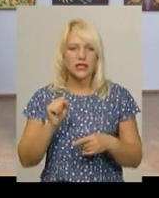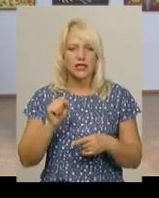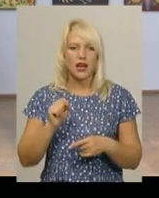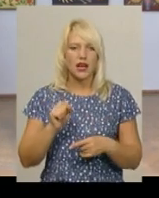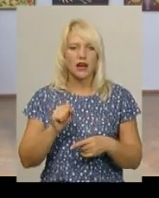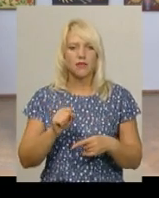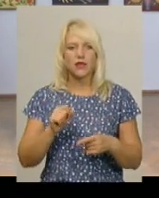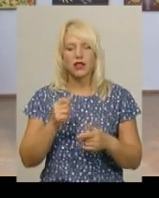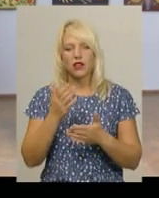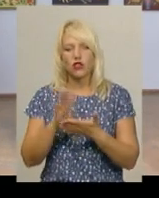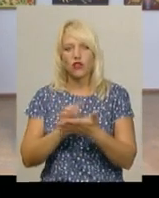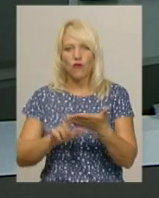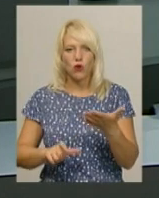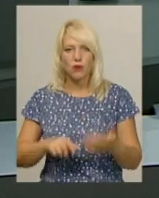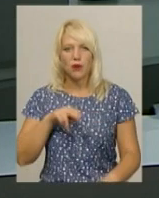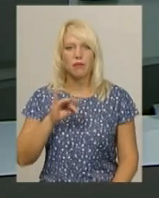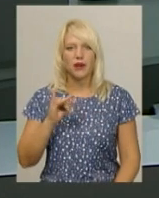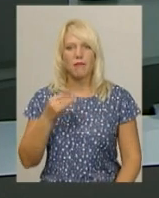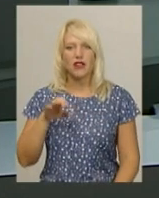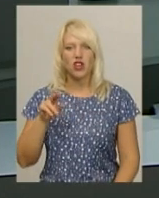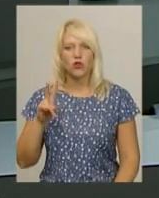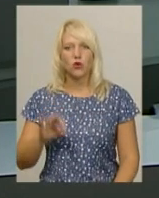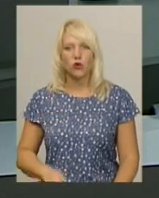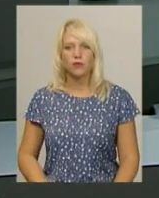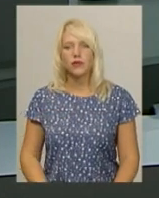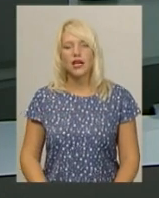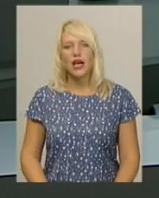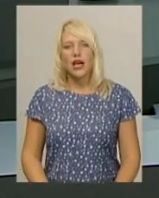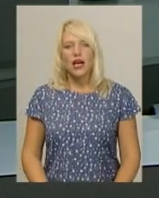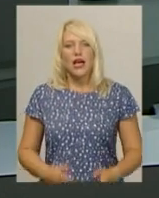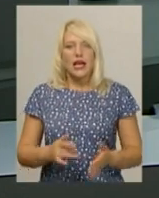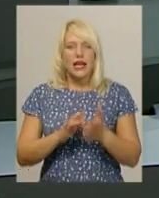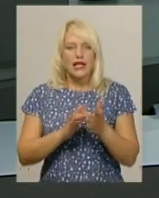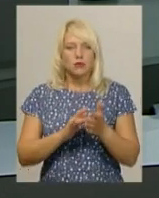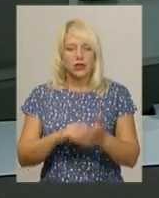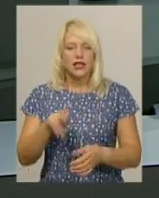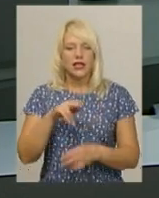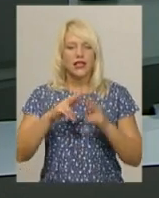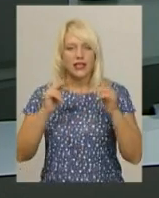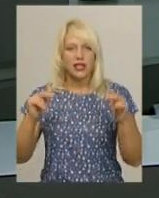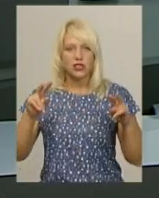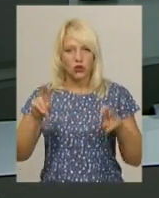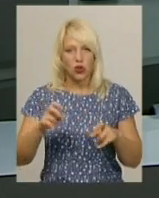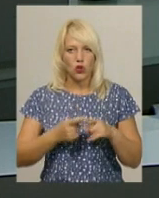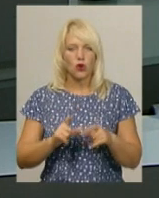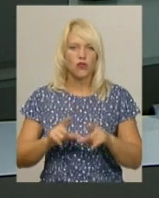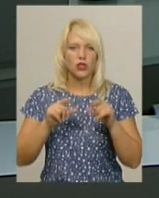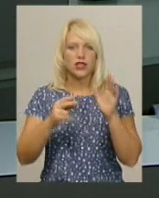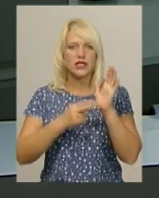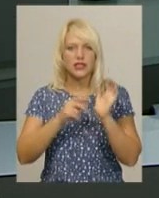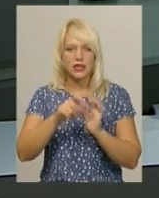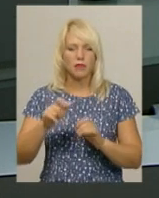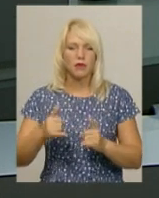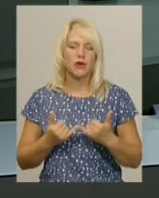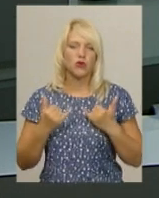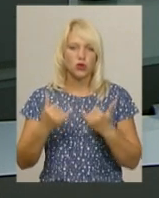Марії Примеченко. В експедицію «Дністром» сьогодні вирішили сім хмельницьких мандрівників. Подорож поурочили